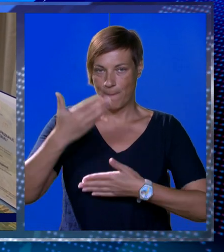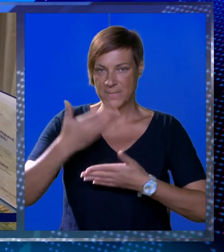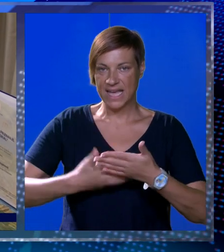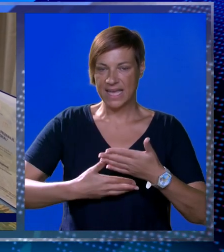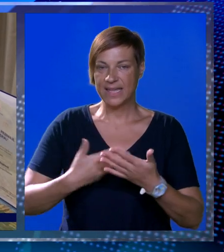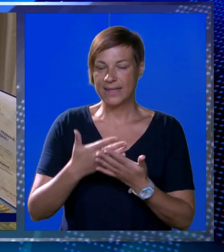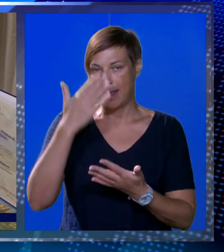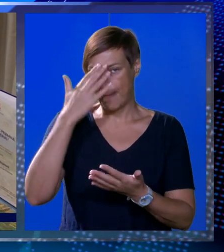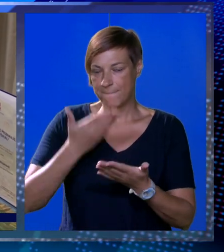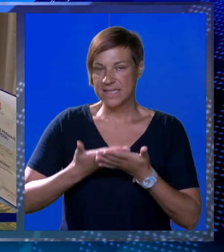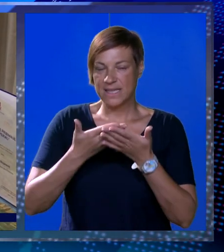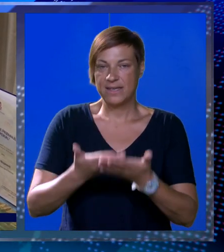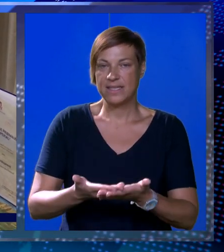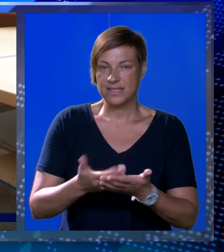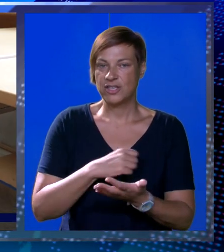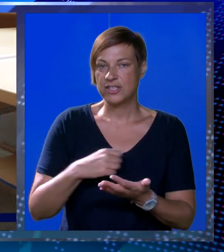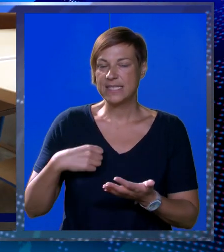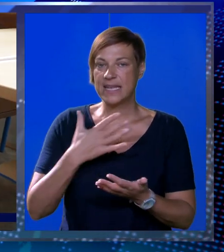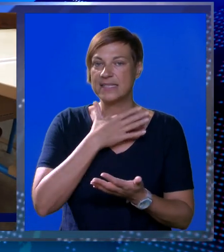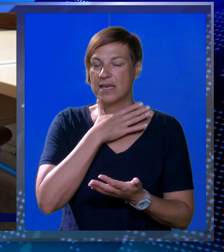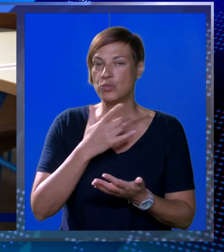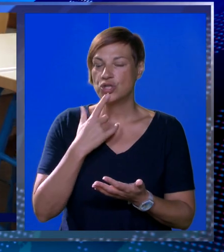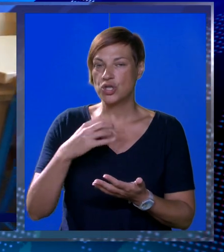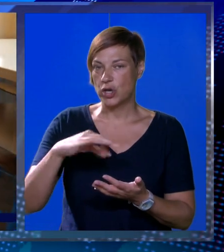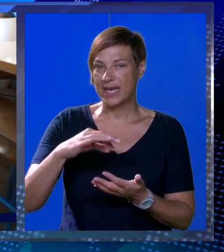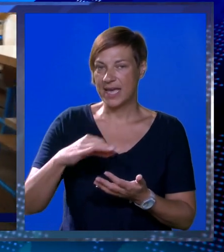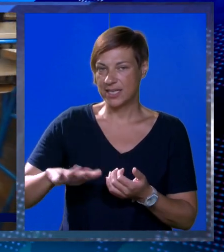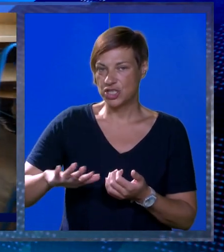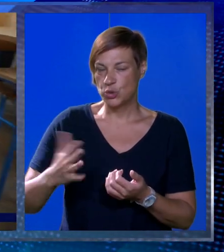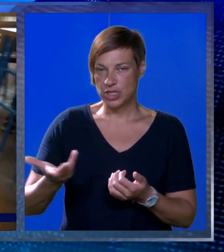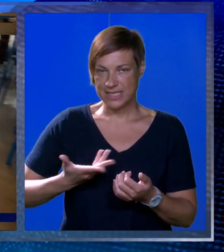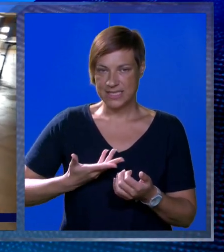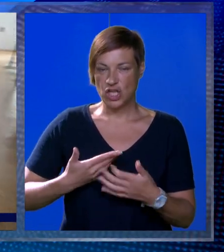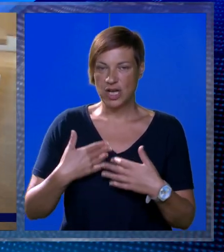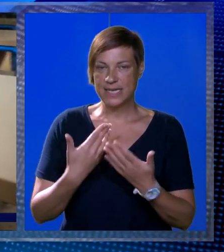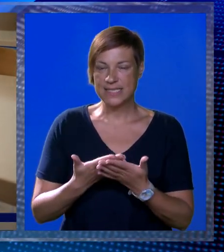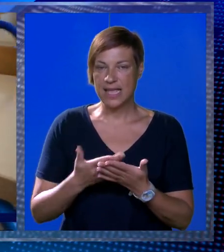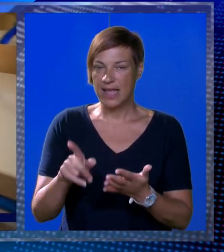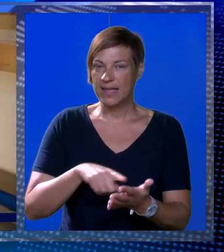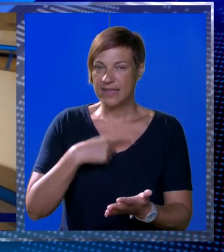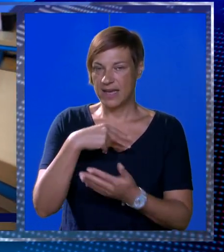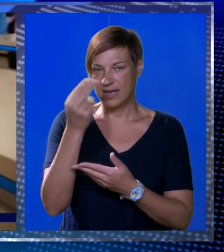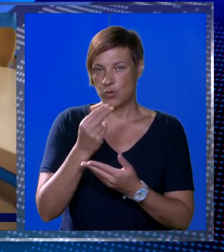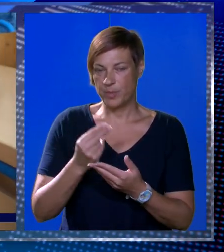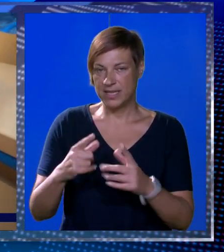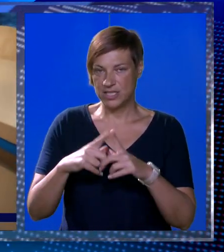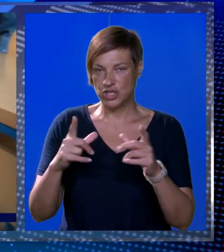plakete. Priznanje se odnosi i na samu školu iz koje nagrađani učenici dolaze, a trajno umjetničko dijelo, što je